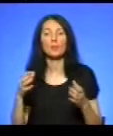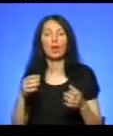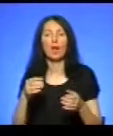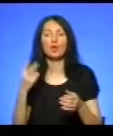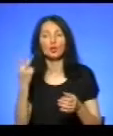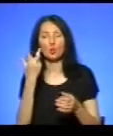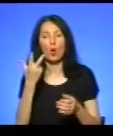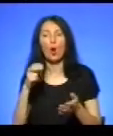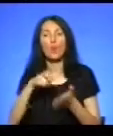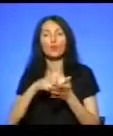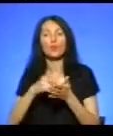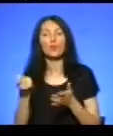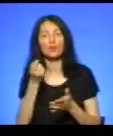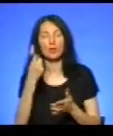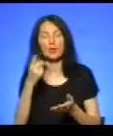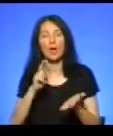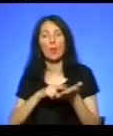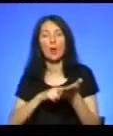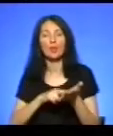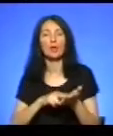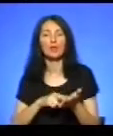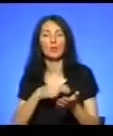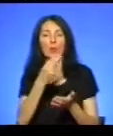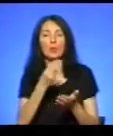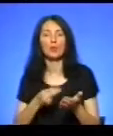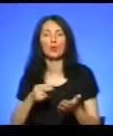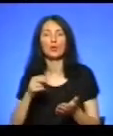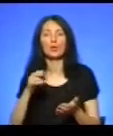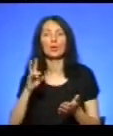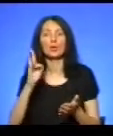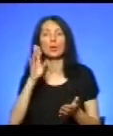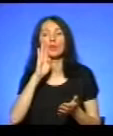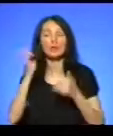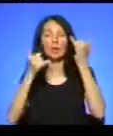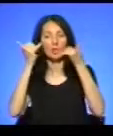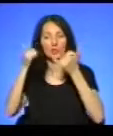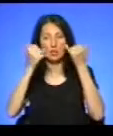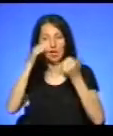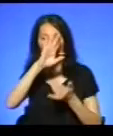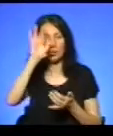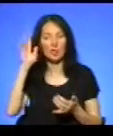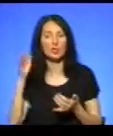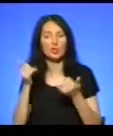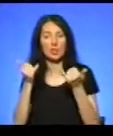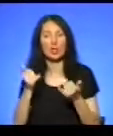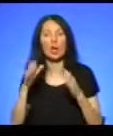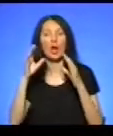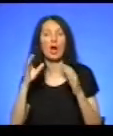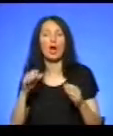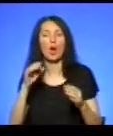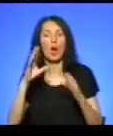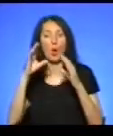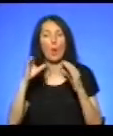– репродукція картин наречена тернопільської художниці Олесі Гудими. Погашатимуть марки в 11-й годині, зазначу, захід